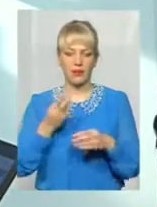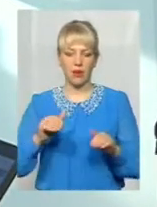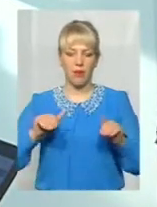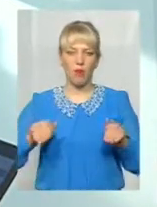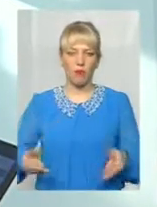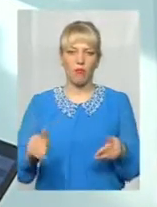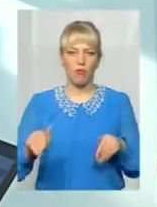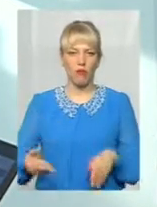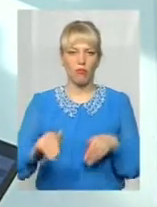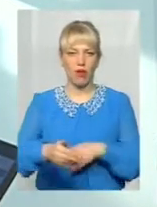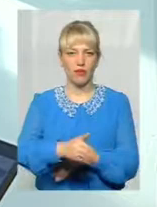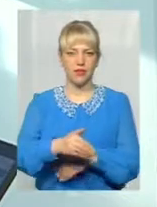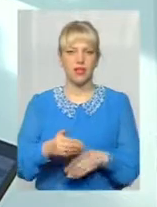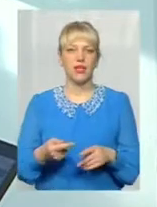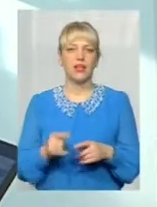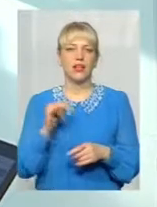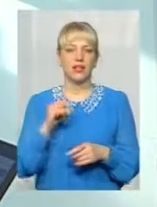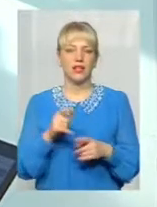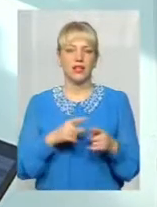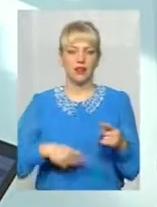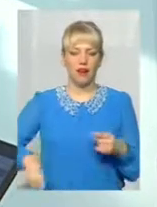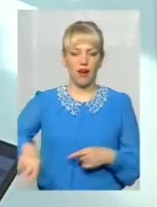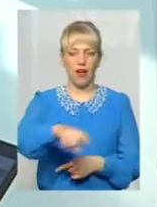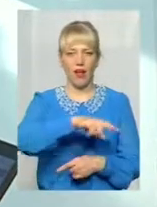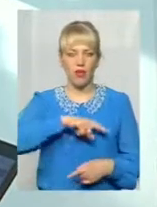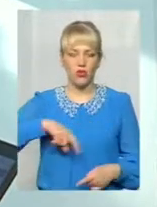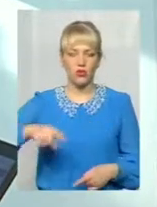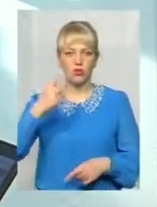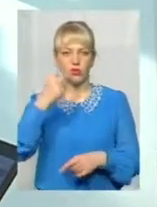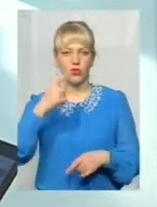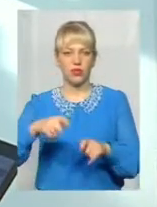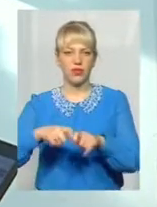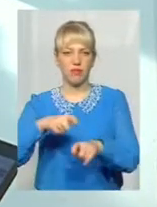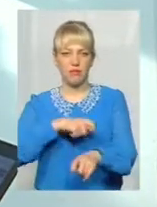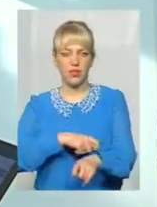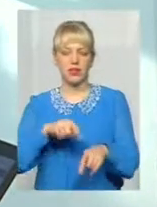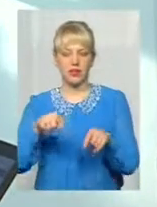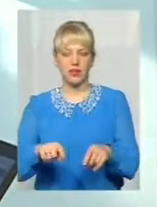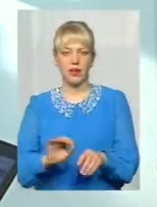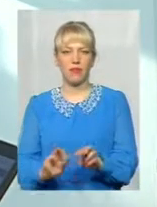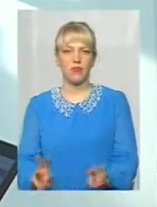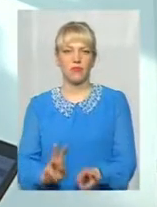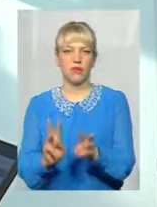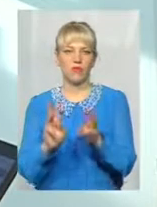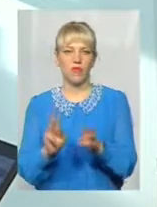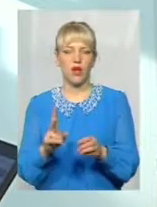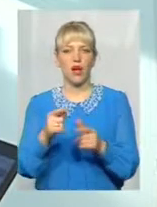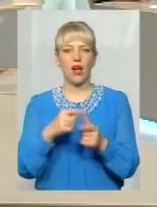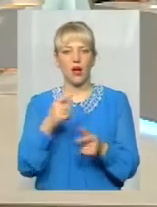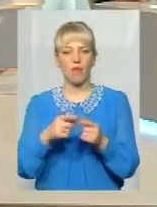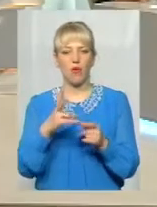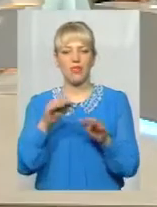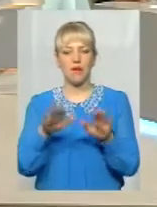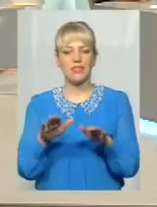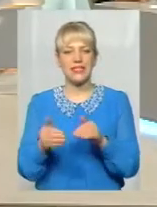лісову підстилку лопатою радіусом 1 метр, щоб була земля, і там вже розпалювати вогнищ. Або на місці попереднього вогнища.